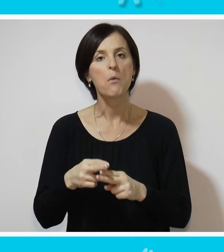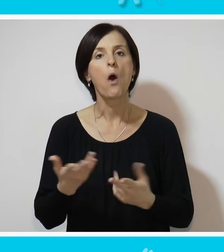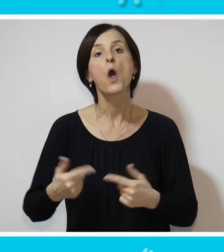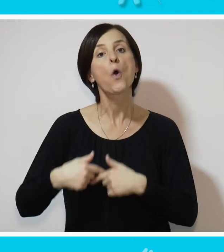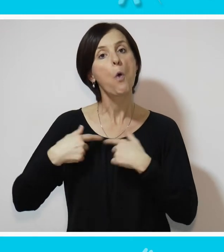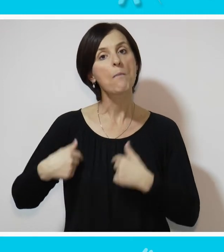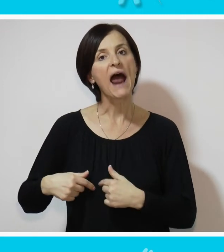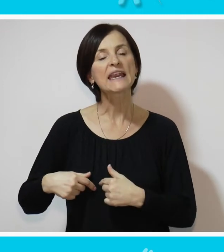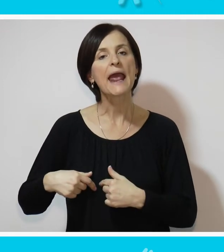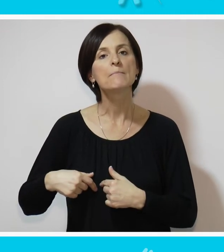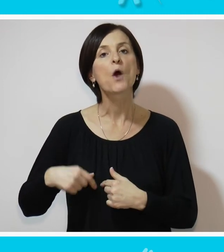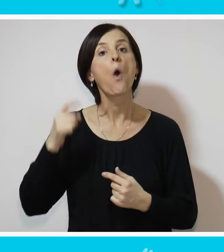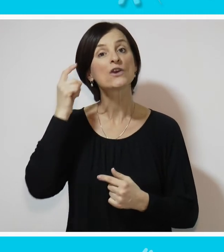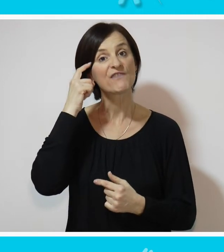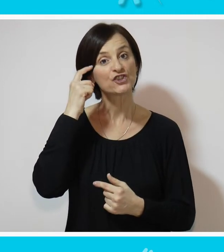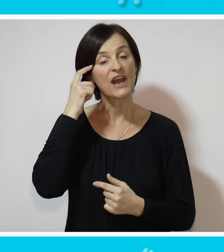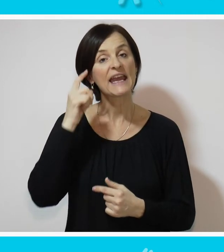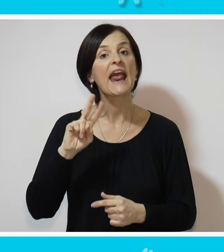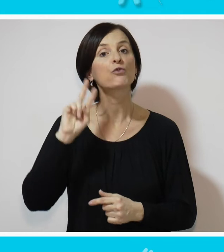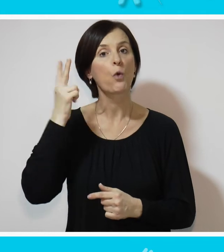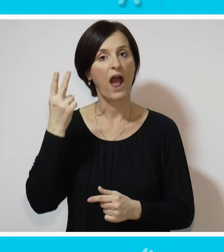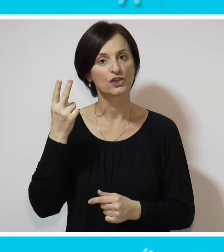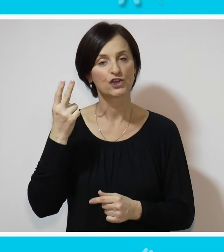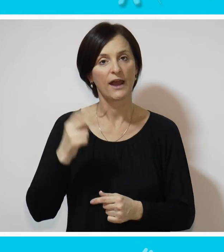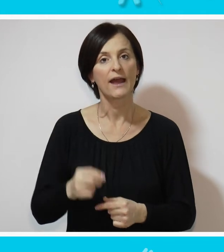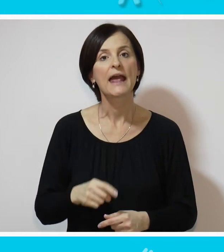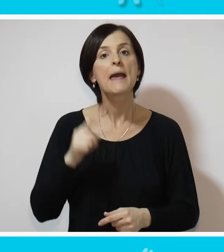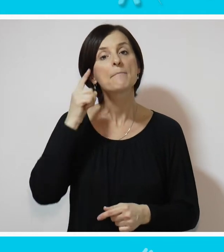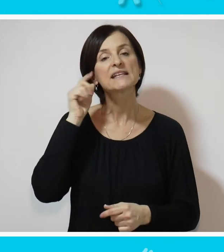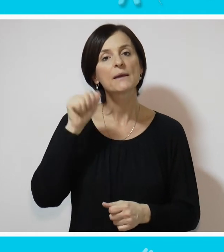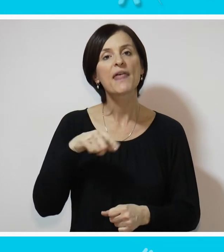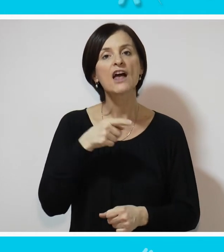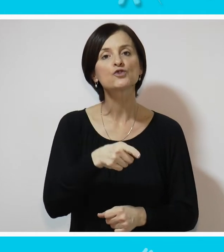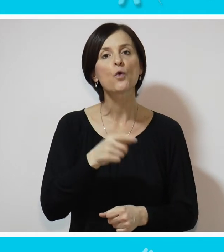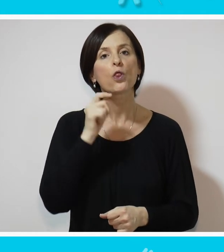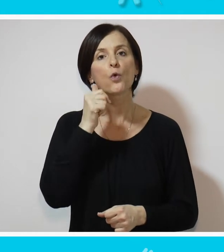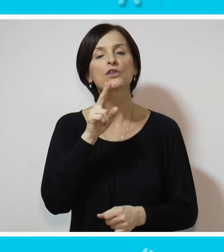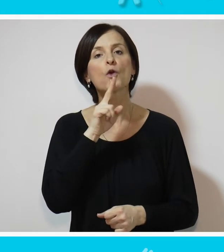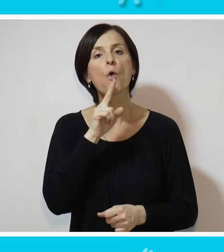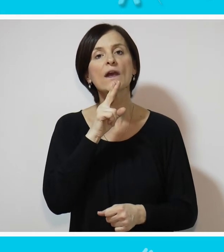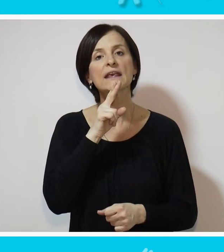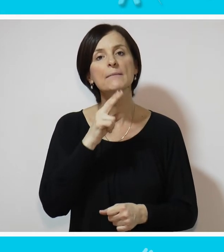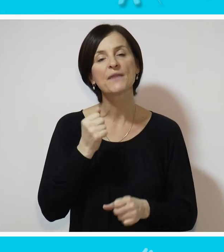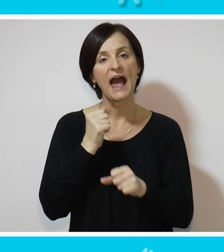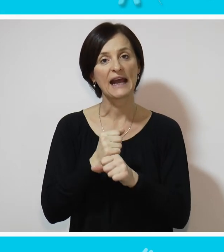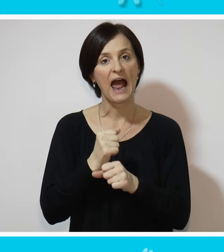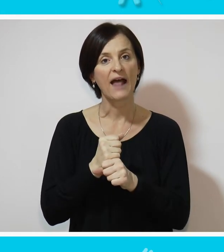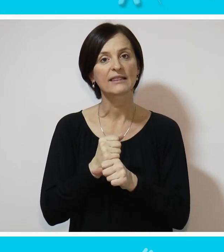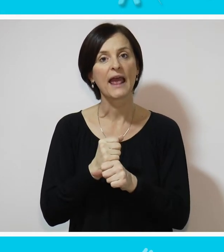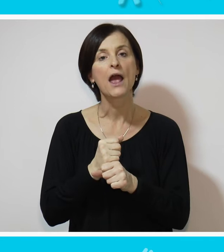humanije, osvršćenije, drugačije. Mislim da su ljudi koji se bave,